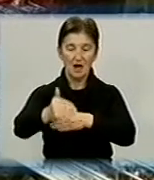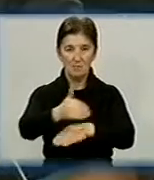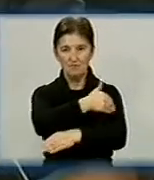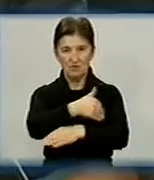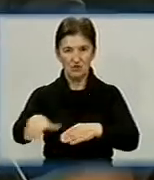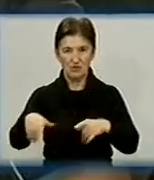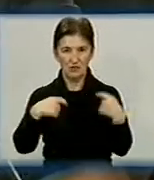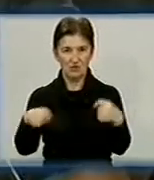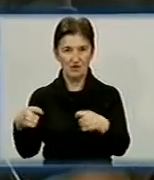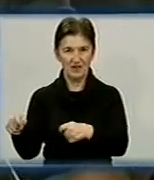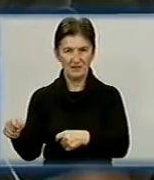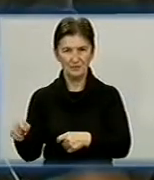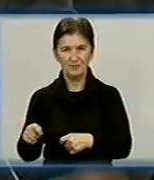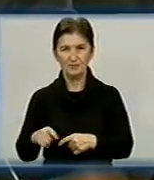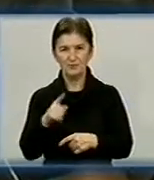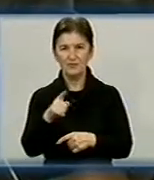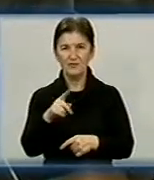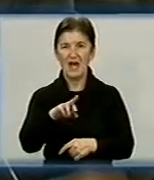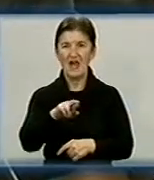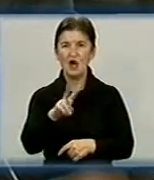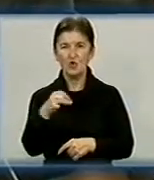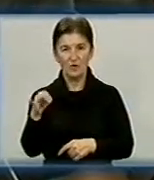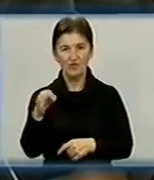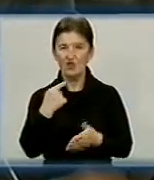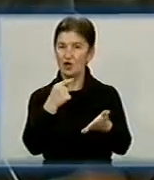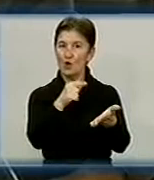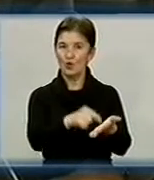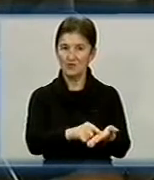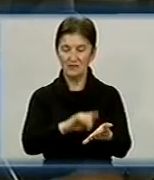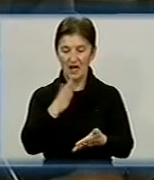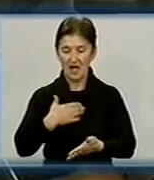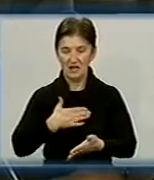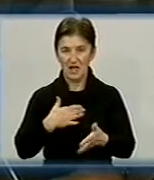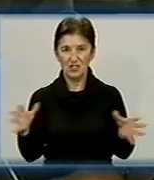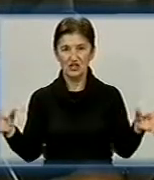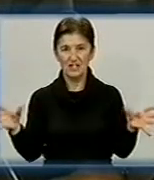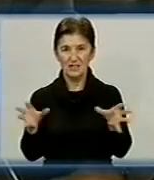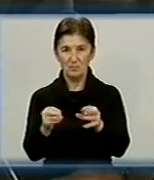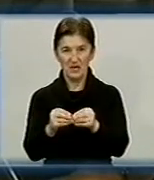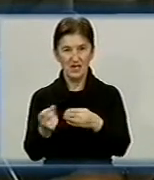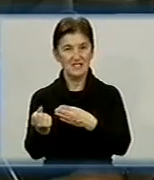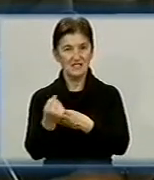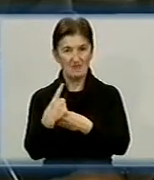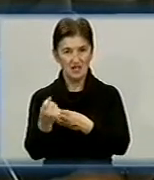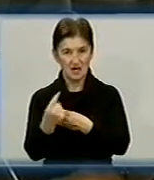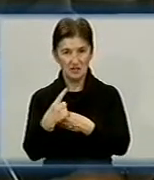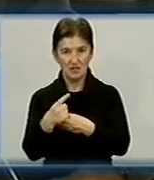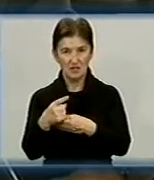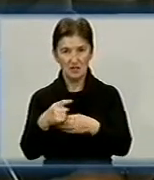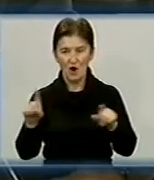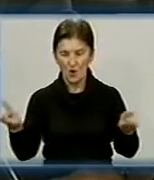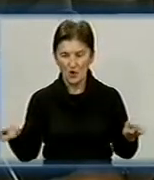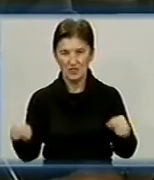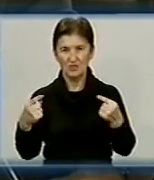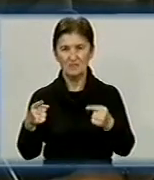Віктор Федорович Оляхович наголосив, наше спільне завдання – стимулювати подальший стабільний розвиток аграрної галузі,